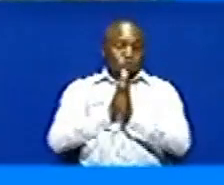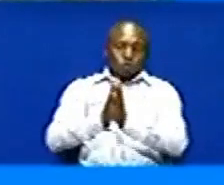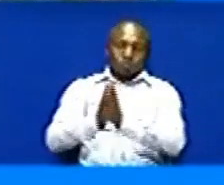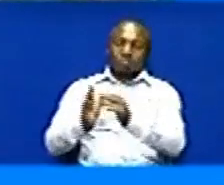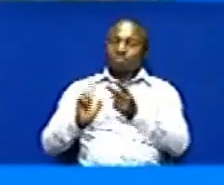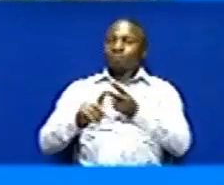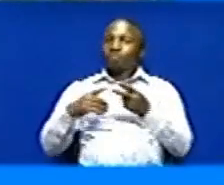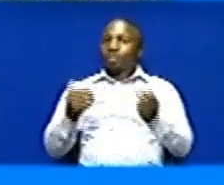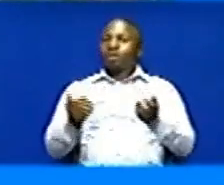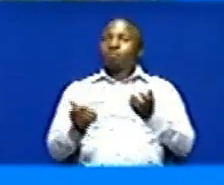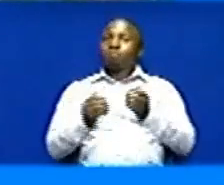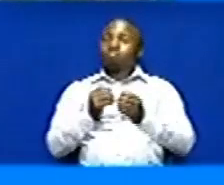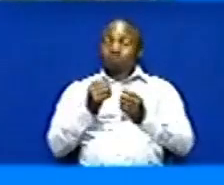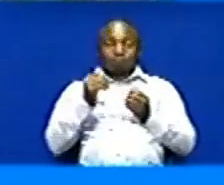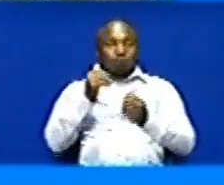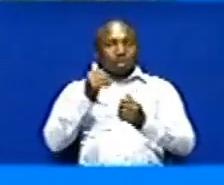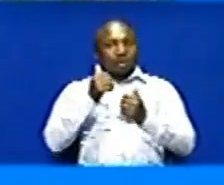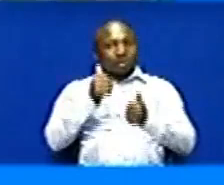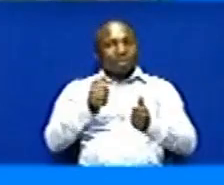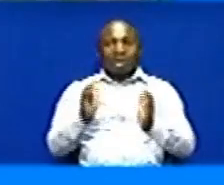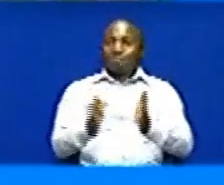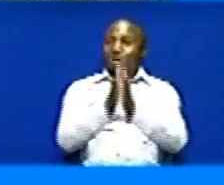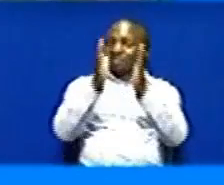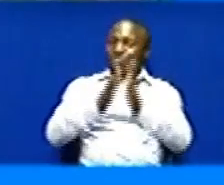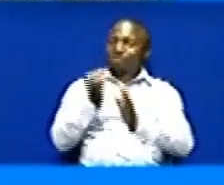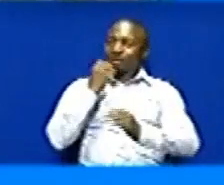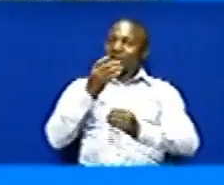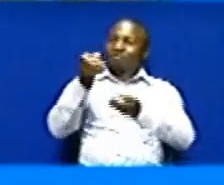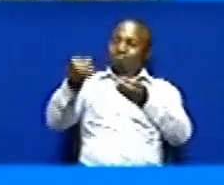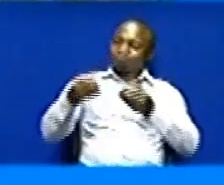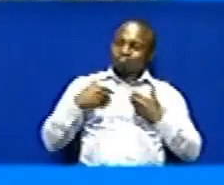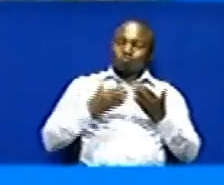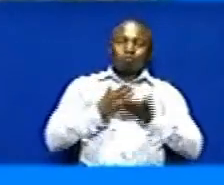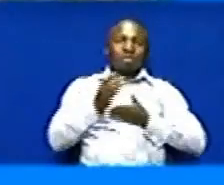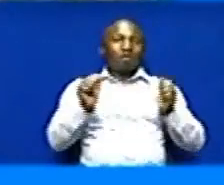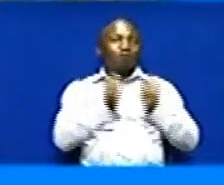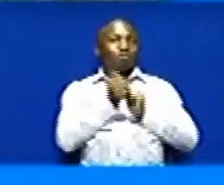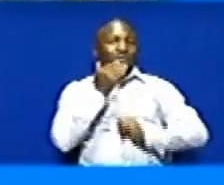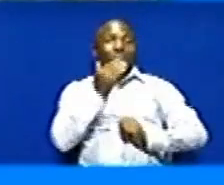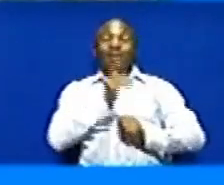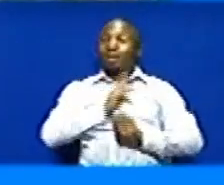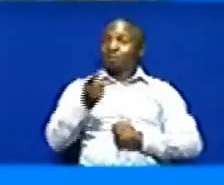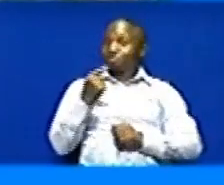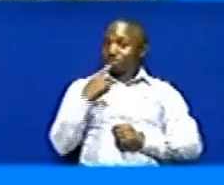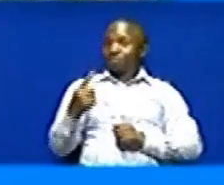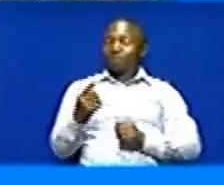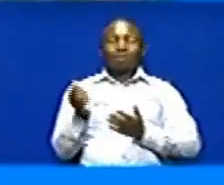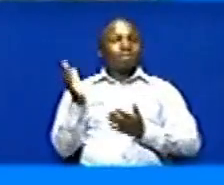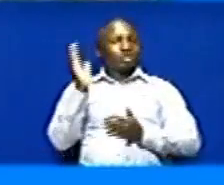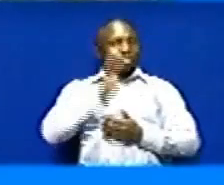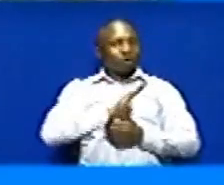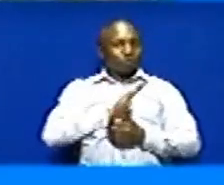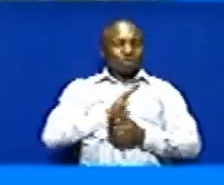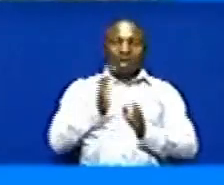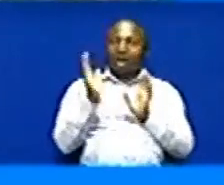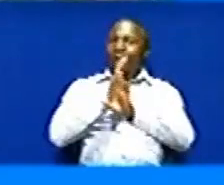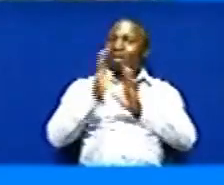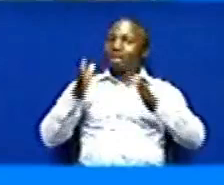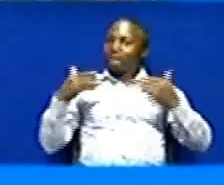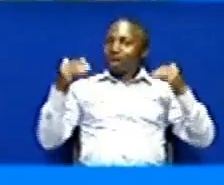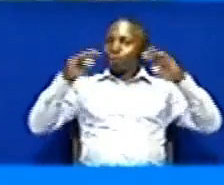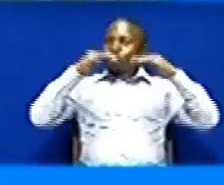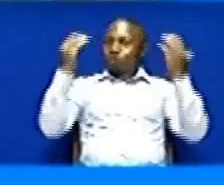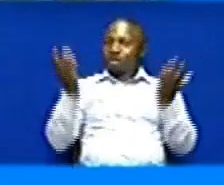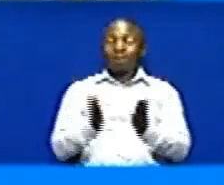na bile shaka magi misho haya Basi tutapata tarifa zake kubitia vyombo vya habari Kama ulevo sema siku ya hali ya hewa